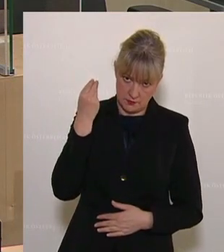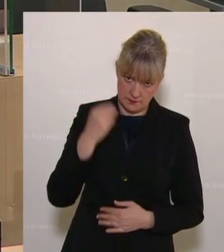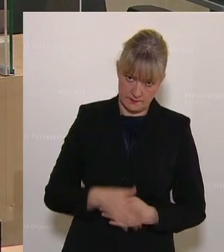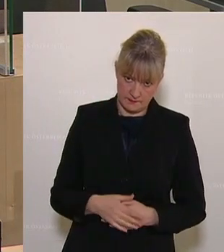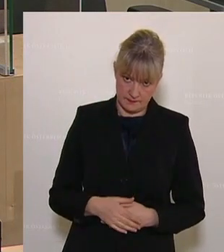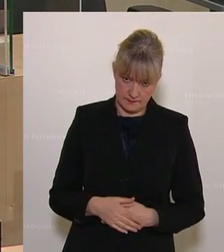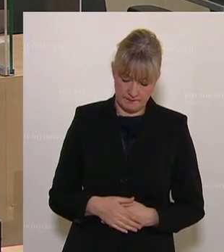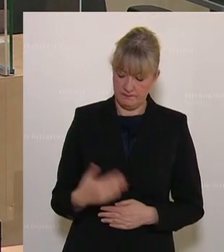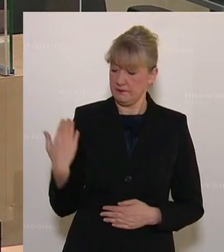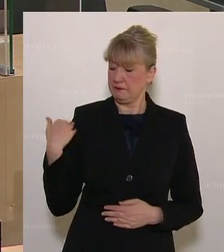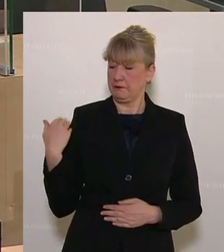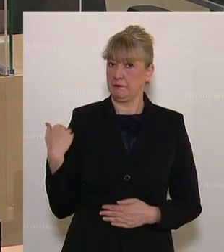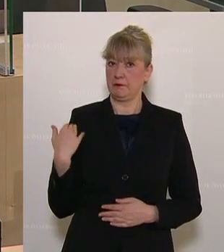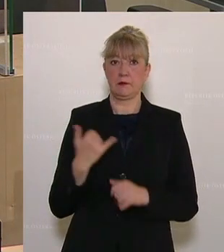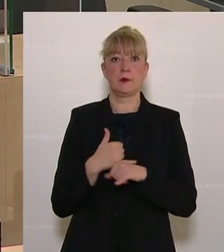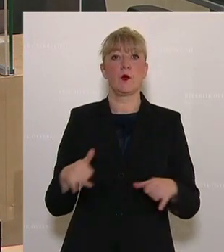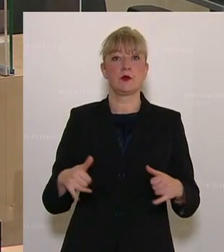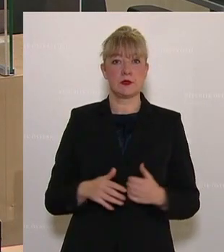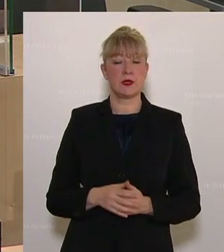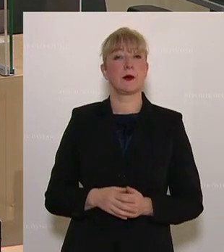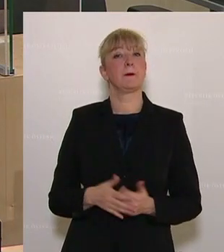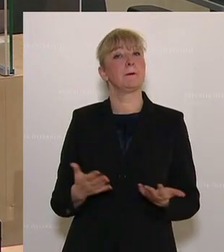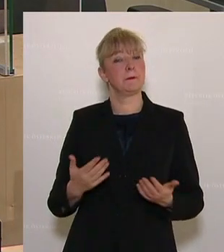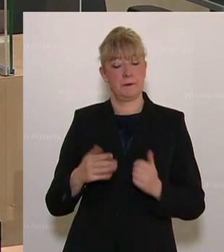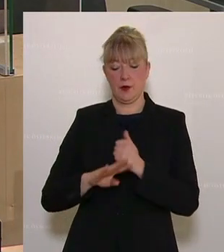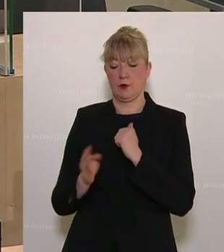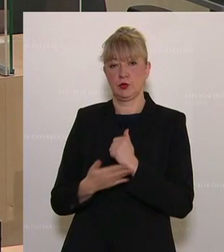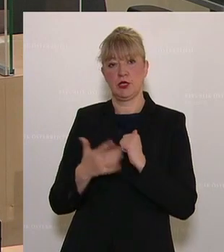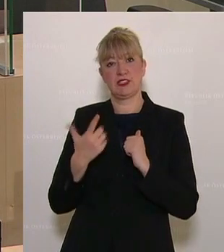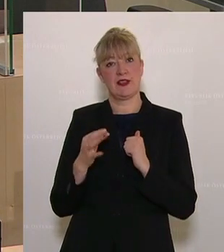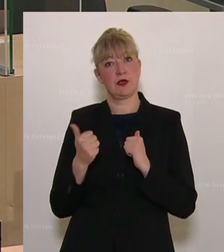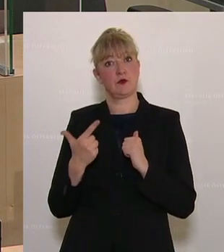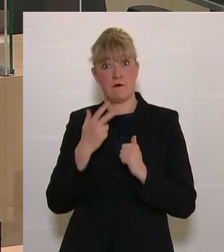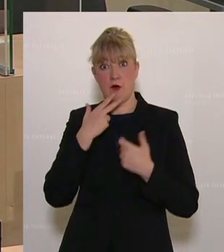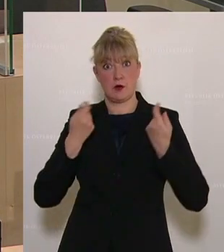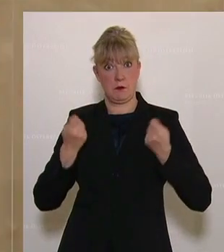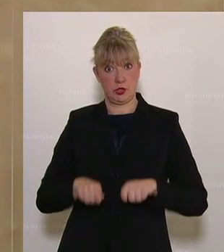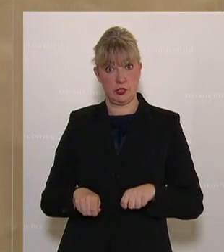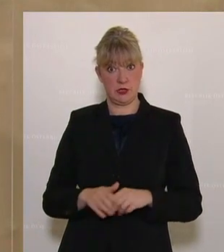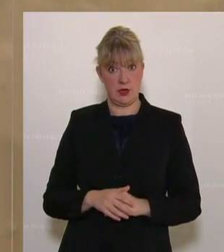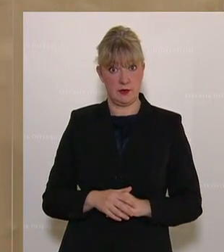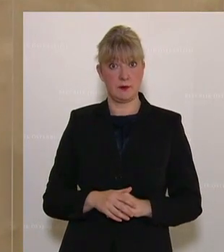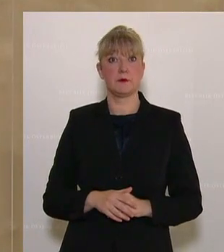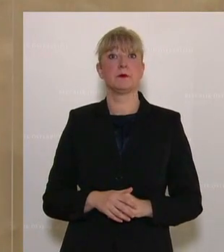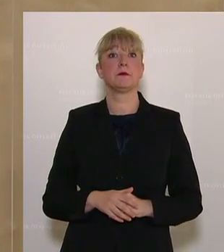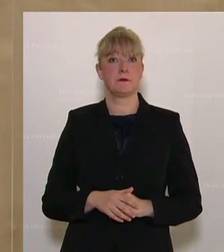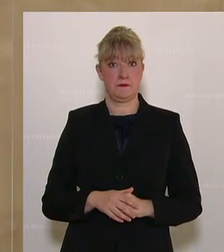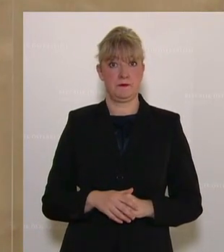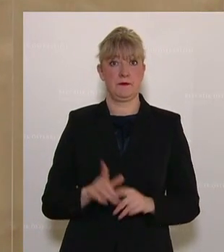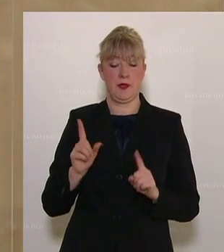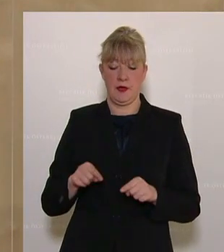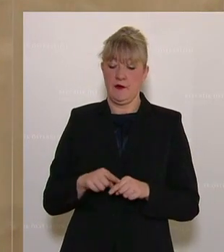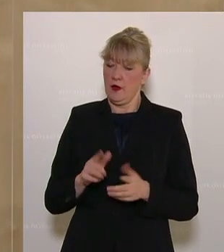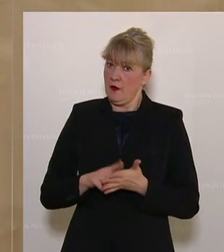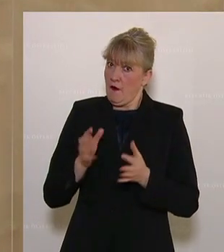Vergangenen Donnerstag wollten wir das Budget 2021 beschließen. Aufgrund eines schweren